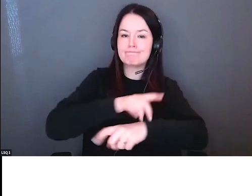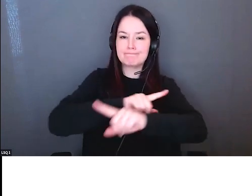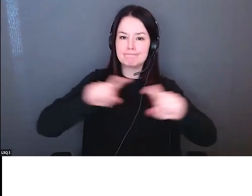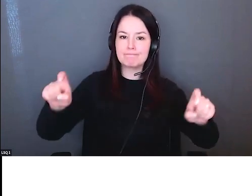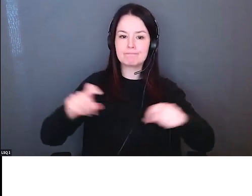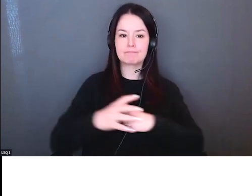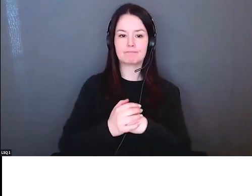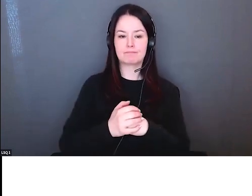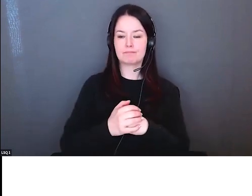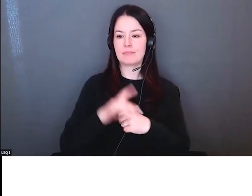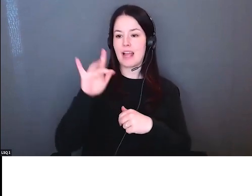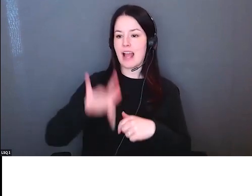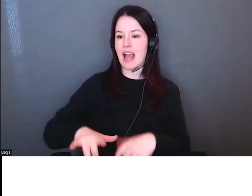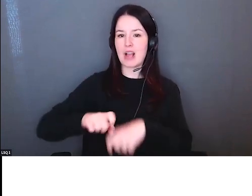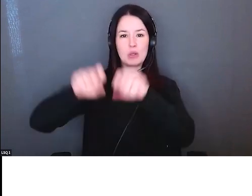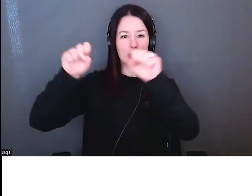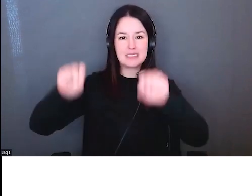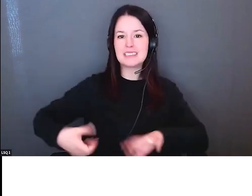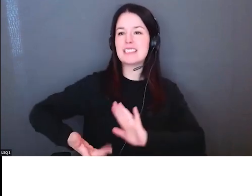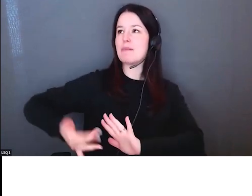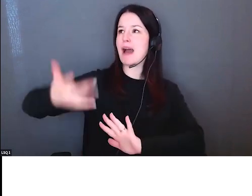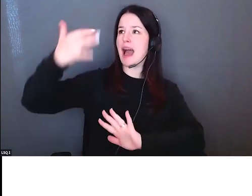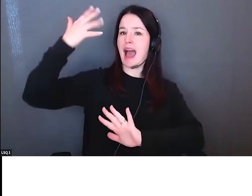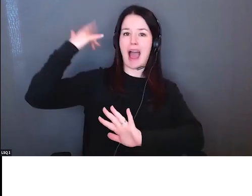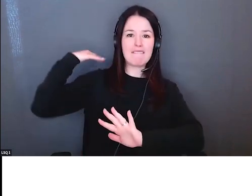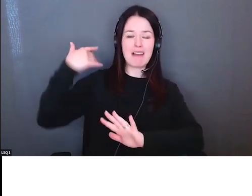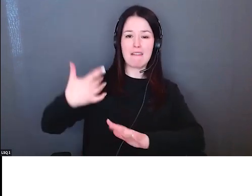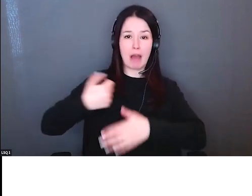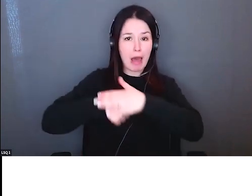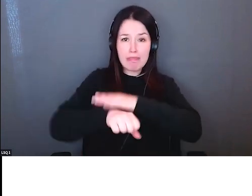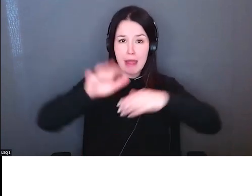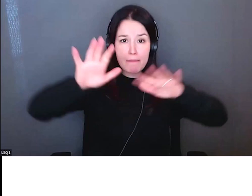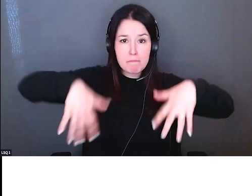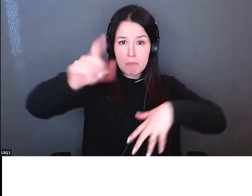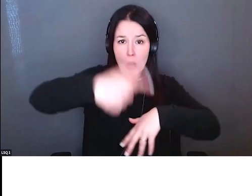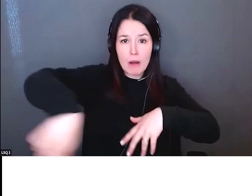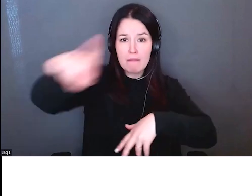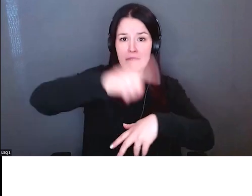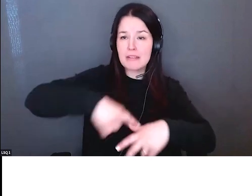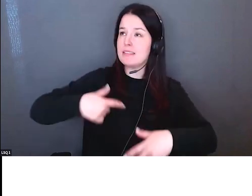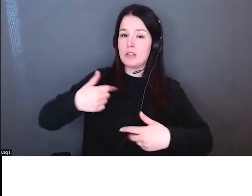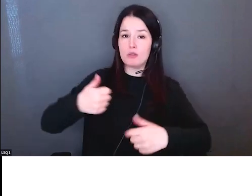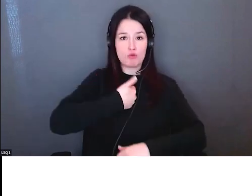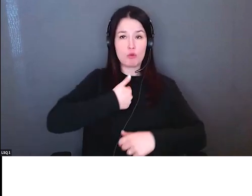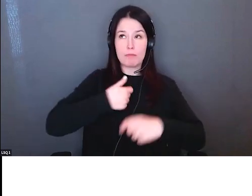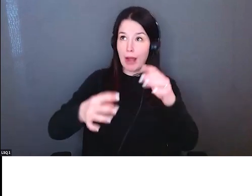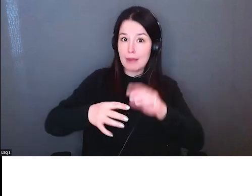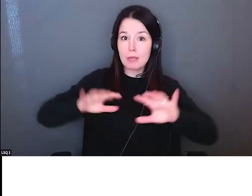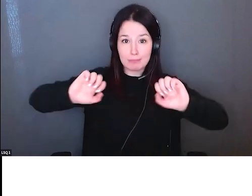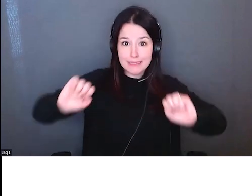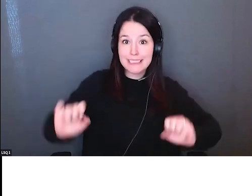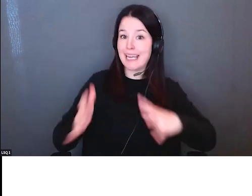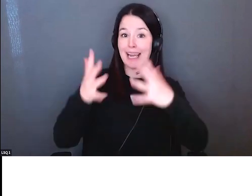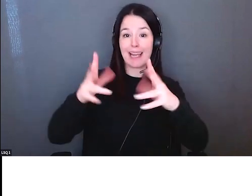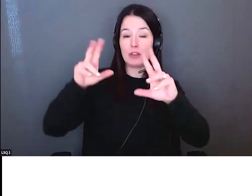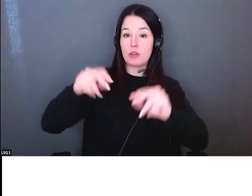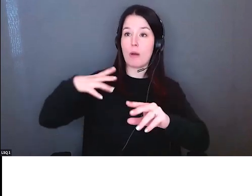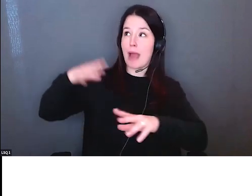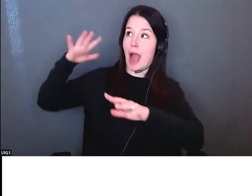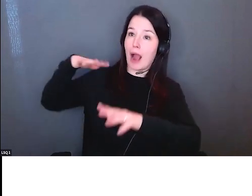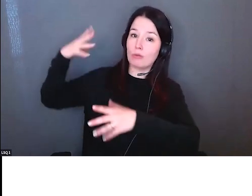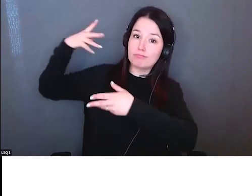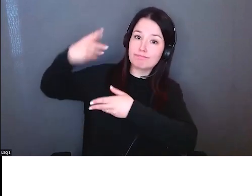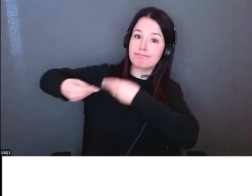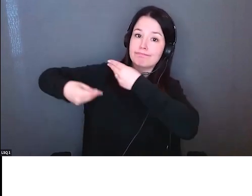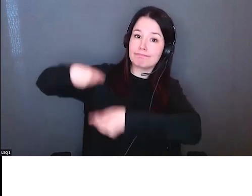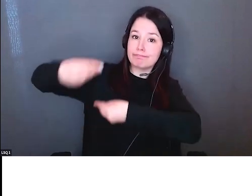autre concept lié à cette idée de justice sociale qu'est-ce que j'ai à faire en termes de réconciliation qu'est-ce que j'ai à faire en termes de justice sociale